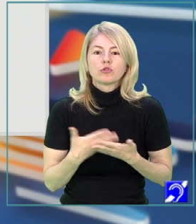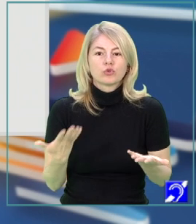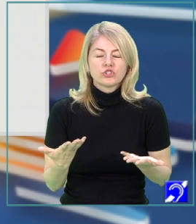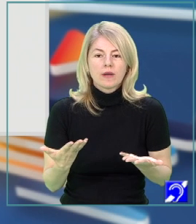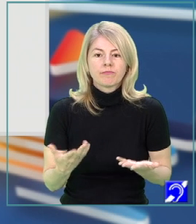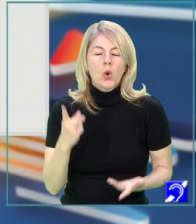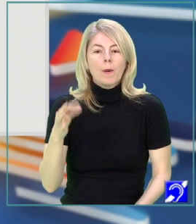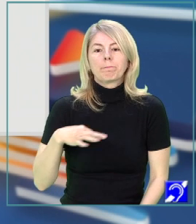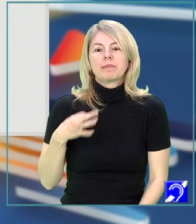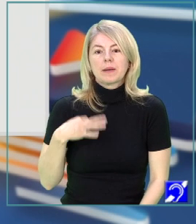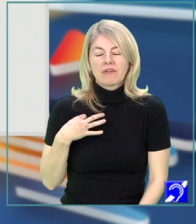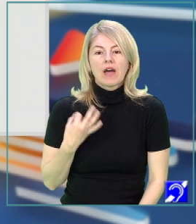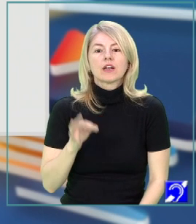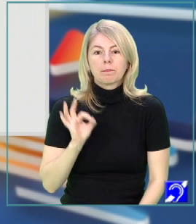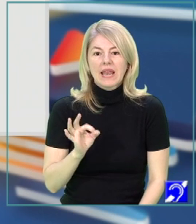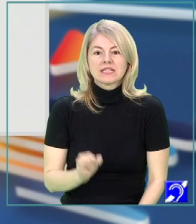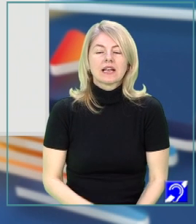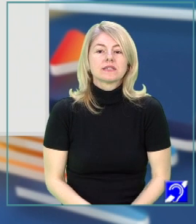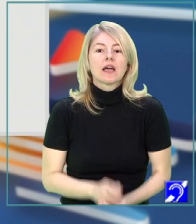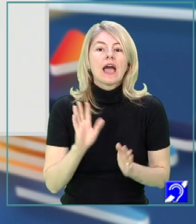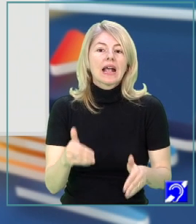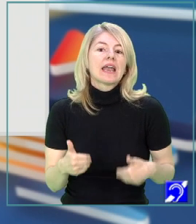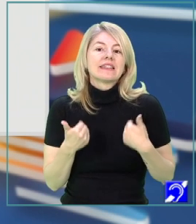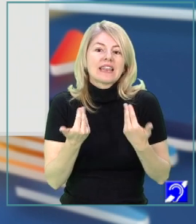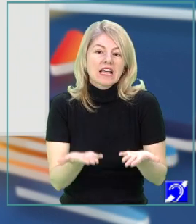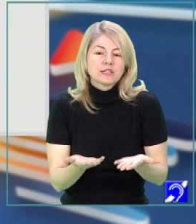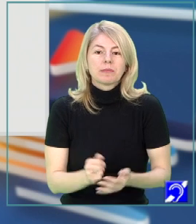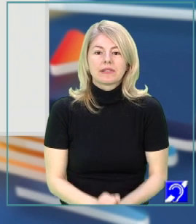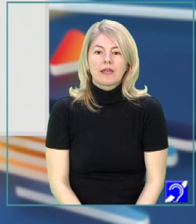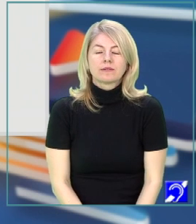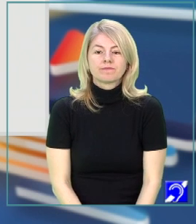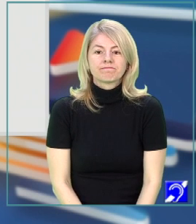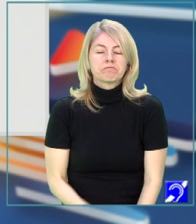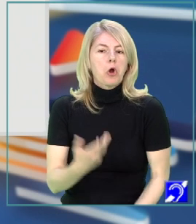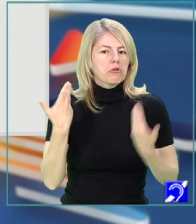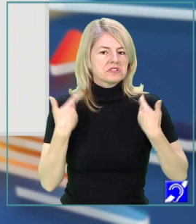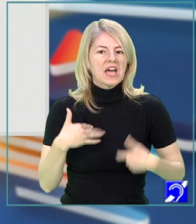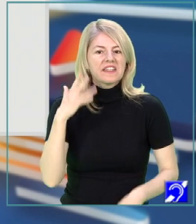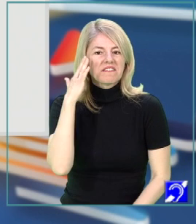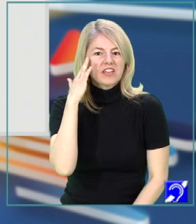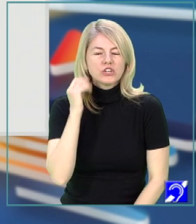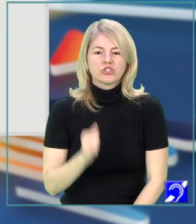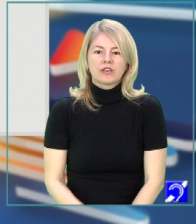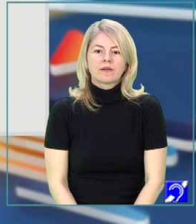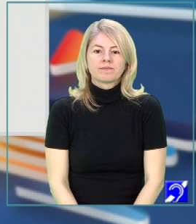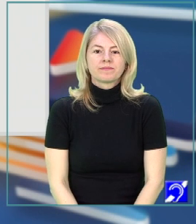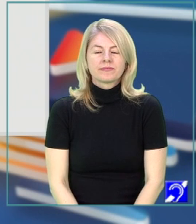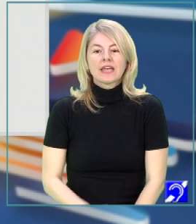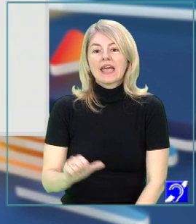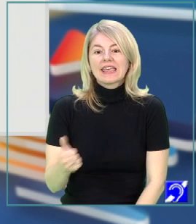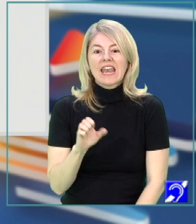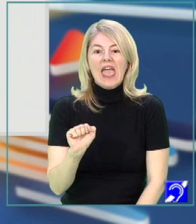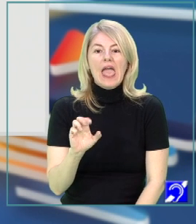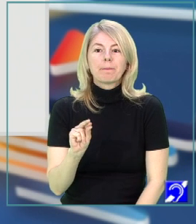simbol al unei primăveri, bineînțeles, care transmite o stare de fericire, iar